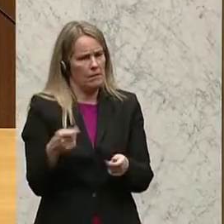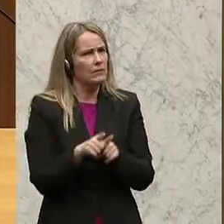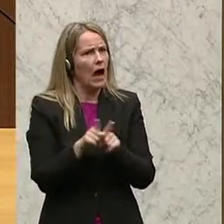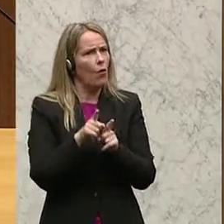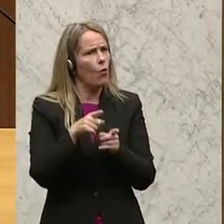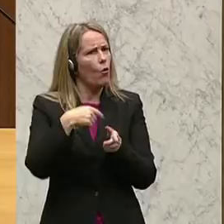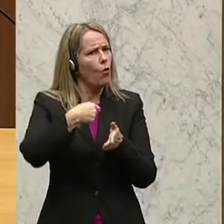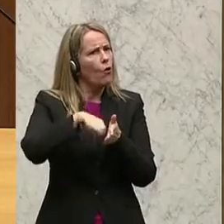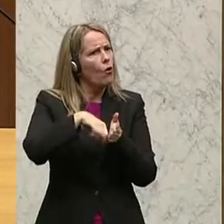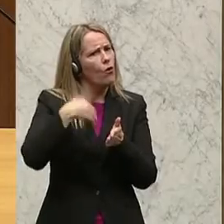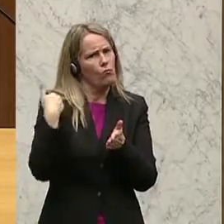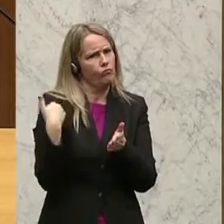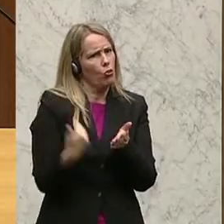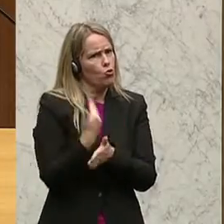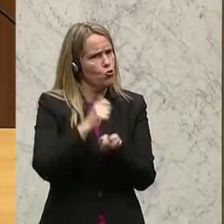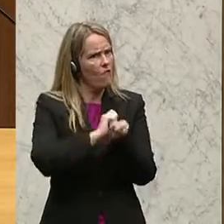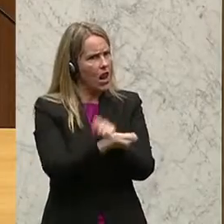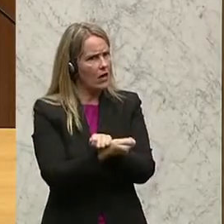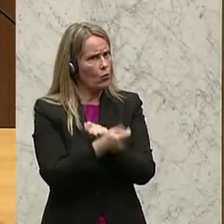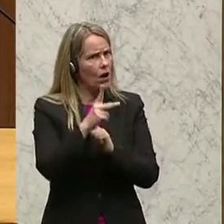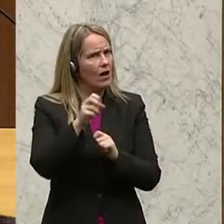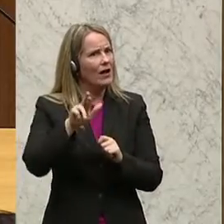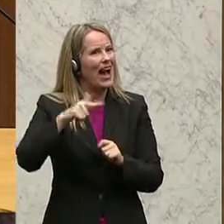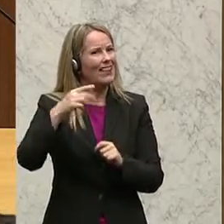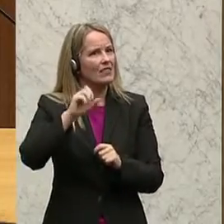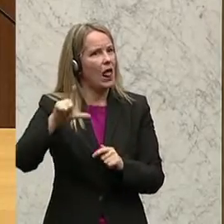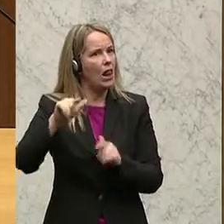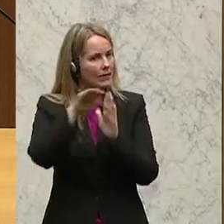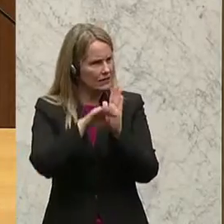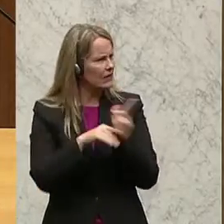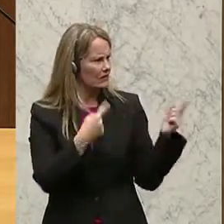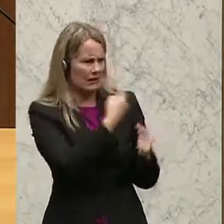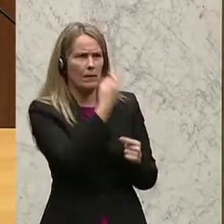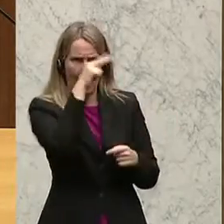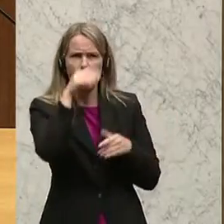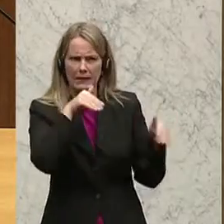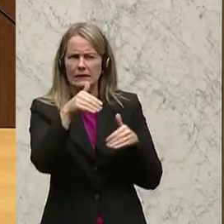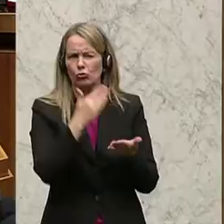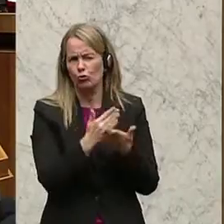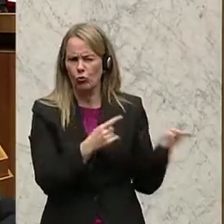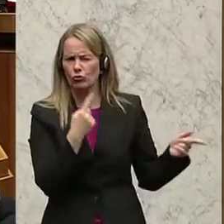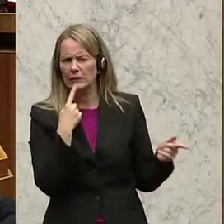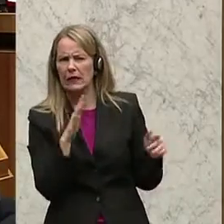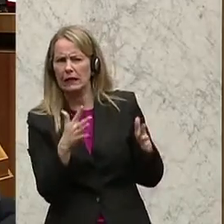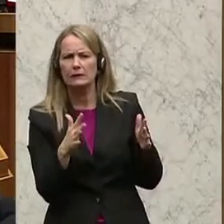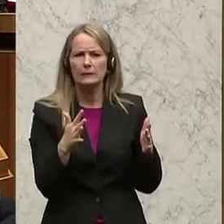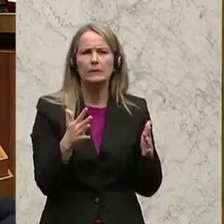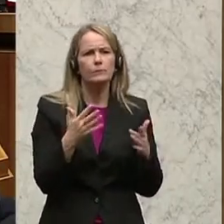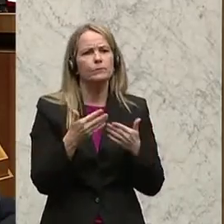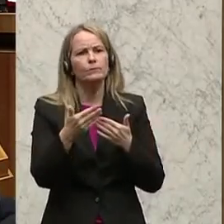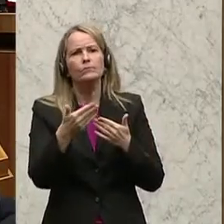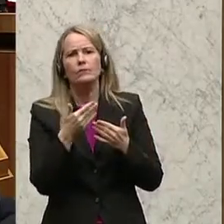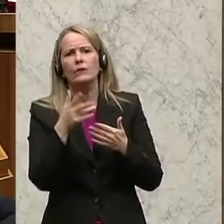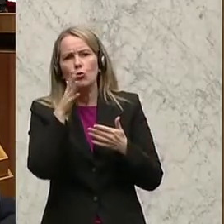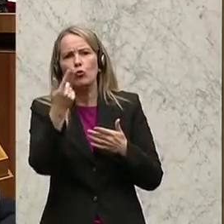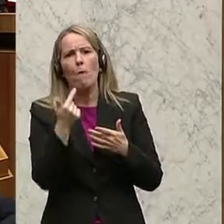Kartellgesetzes. Da haben Sie gesagt, dass Sie, da haben Sie schon, Herr Minister, schon angedeutet, dass Sie eben die Sache